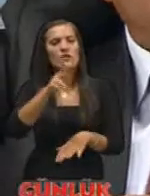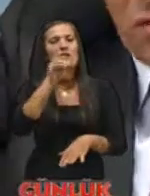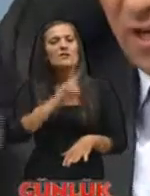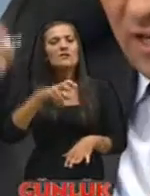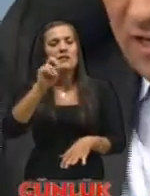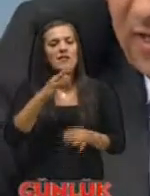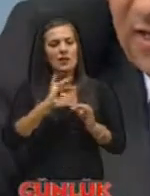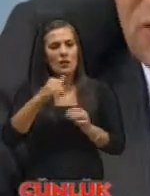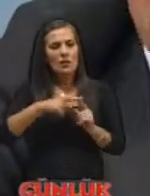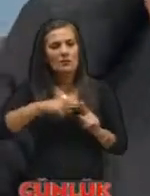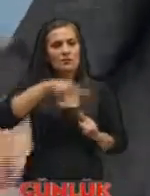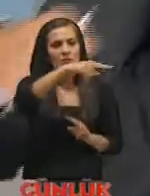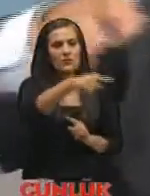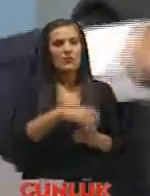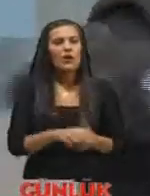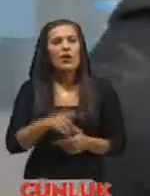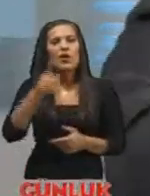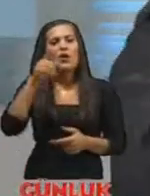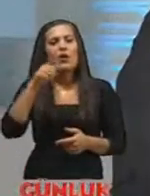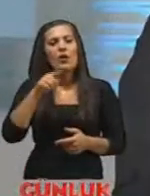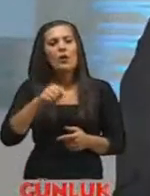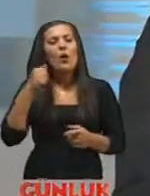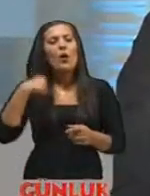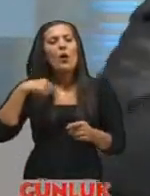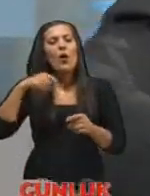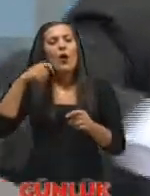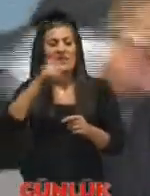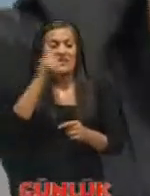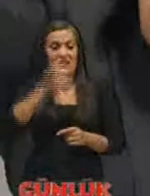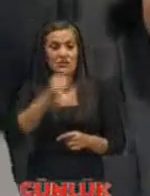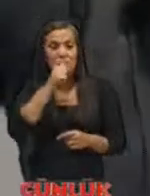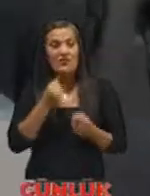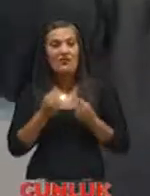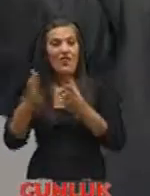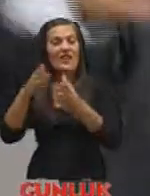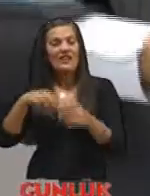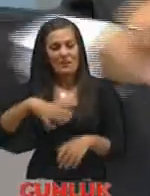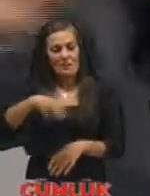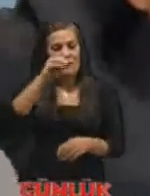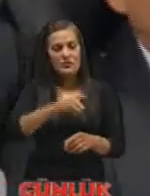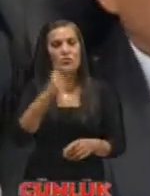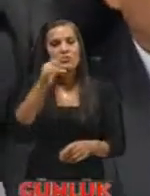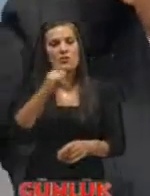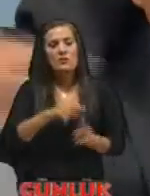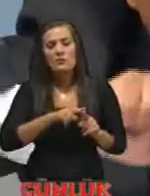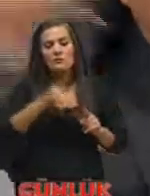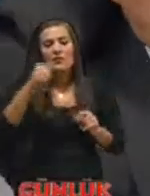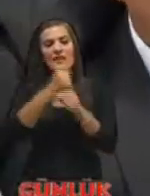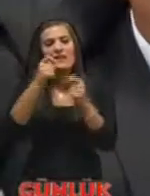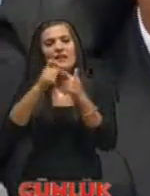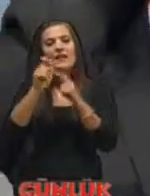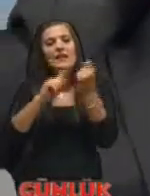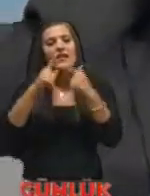kilometre geçiyor. Şeye Güzelyalı pompa istasyonuna geliyor. 3 kilometrelik bir mesafeyi de Geçitköy göletine kadar da